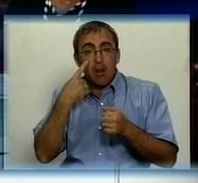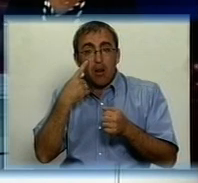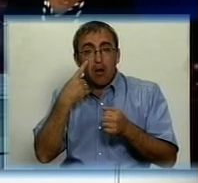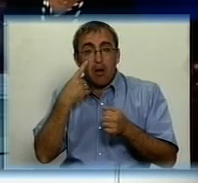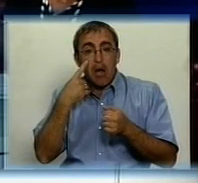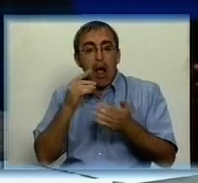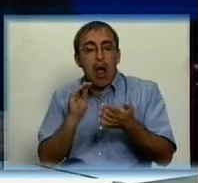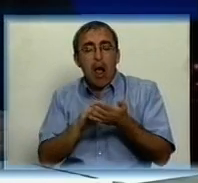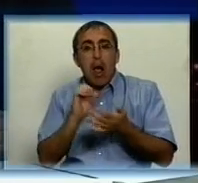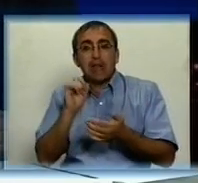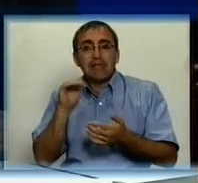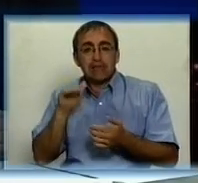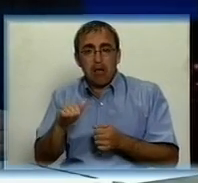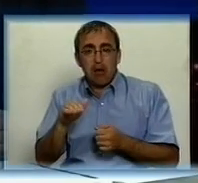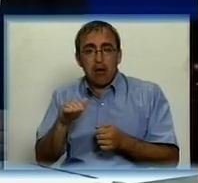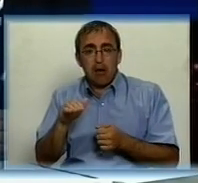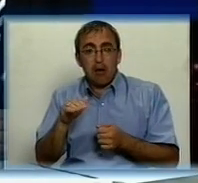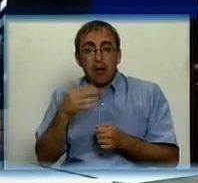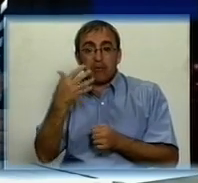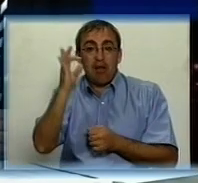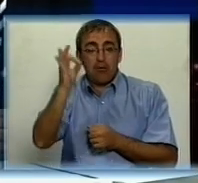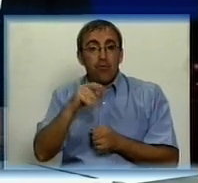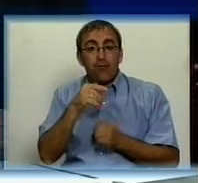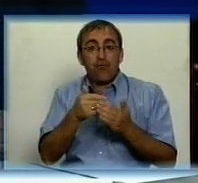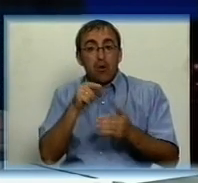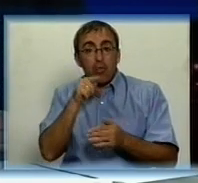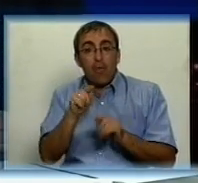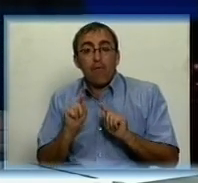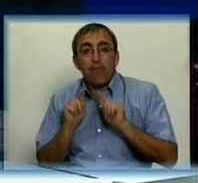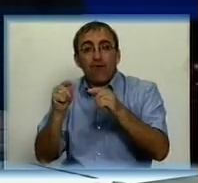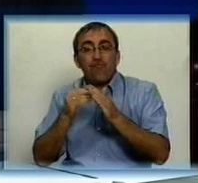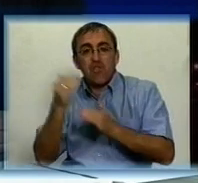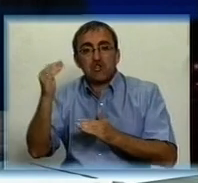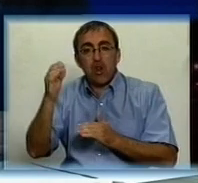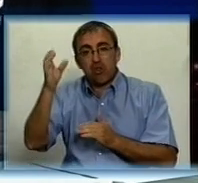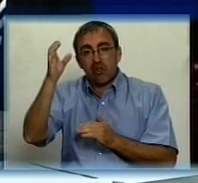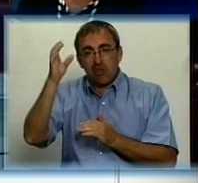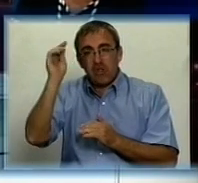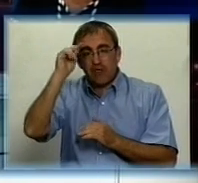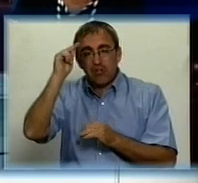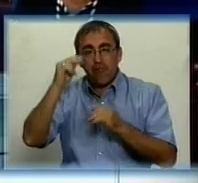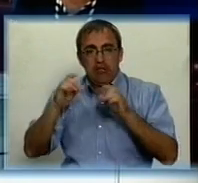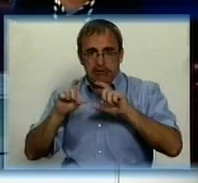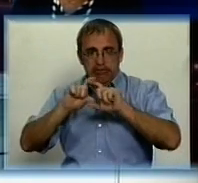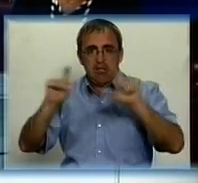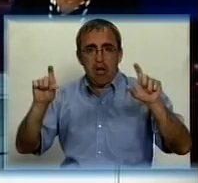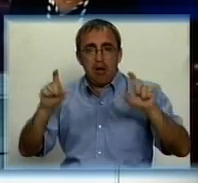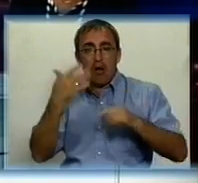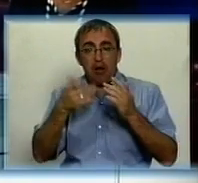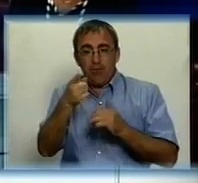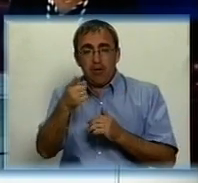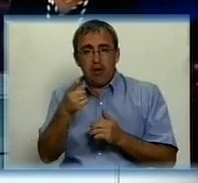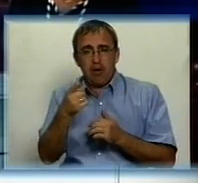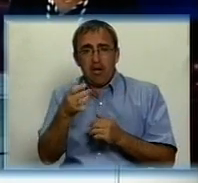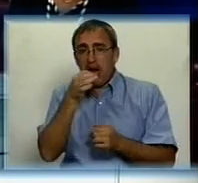атестату. Це теж є 50 відсотків від того, щоб поступити в вищий навчальний заклад. Я, до речі, хотів запитати, що ви якраз про це